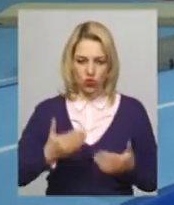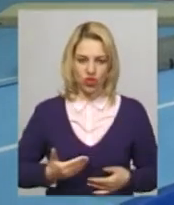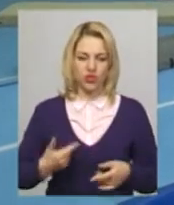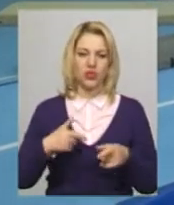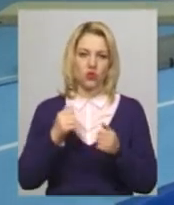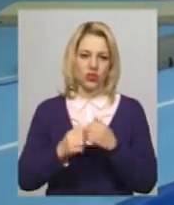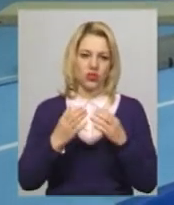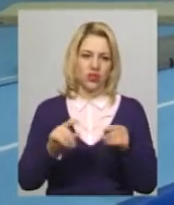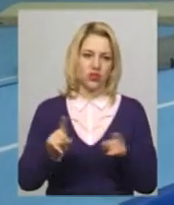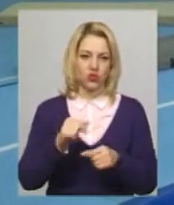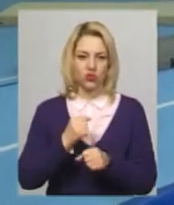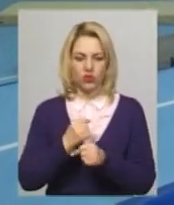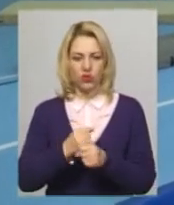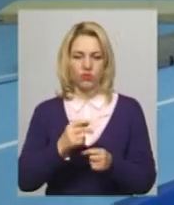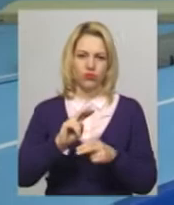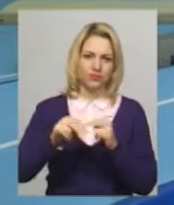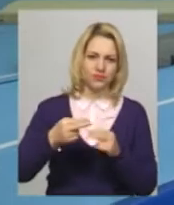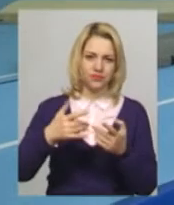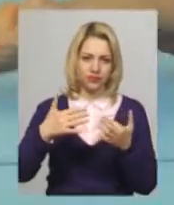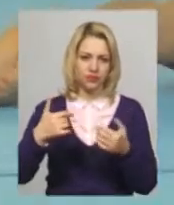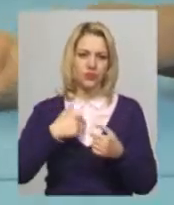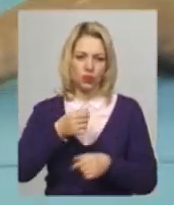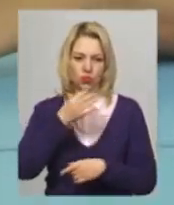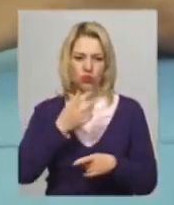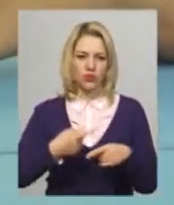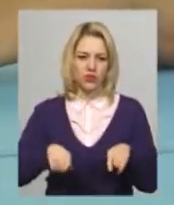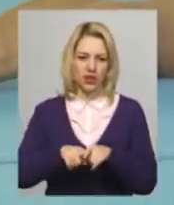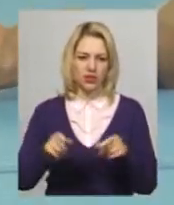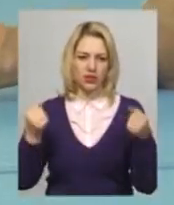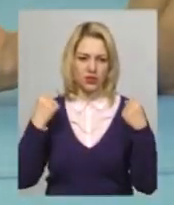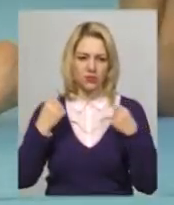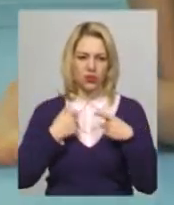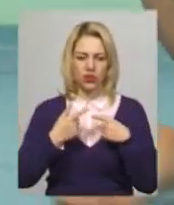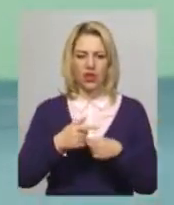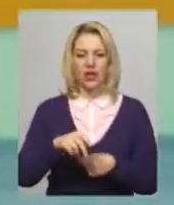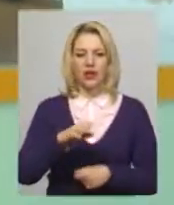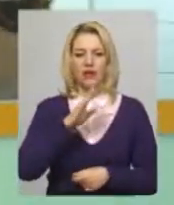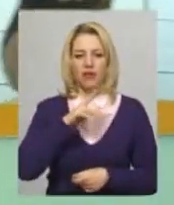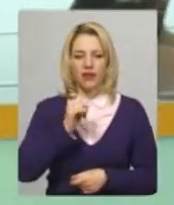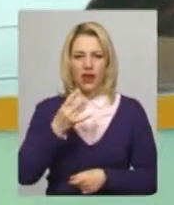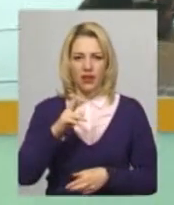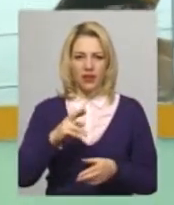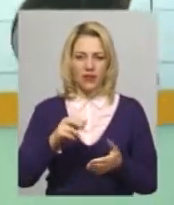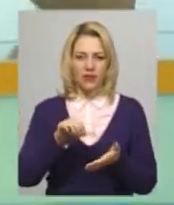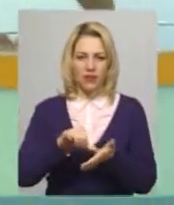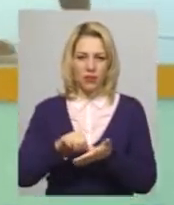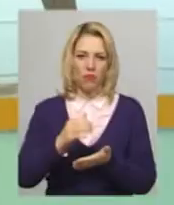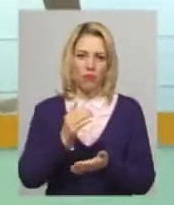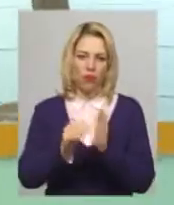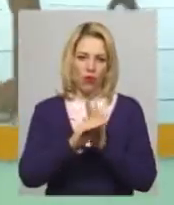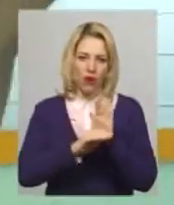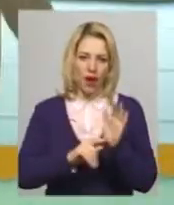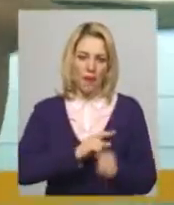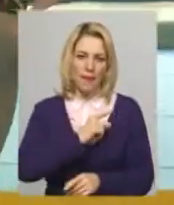вдома щось зроблю таке. Мені подобається цей спорт. Дар'я Цвіргунг виступає за програмою «Мастер спорту». Дівчина каже, зараз готується до